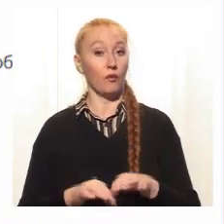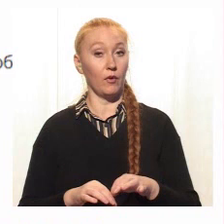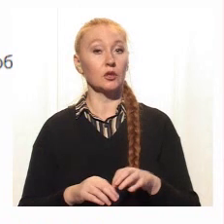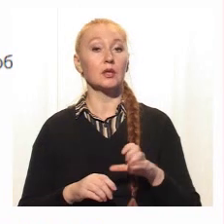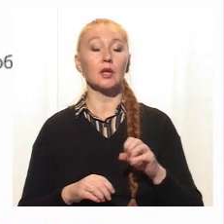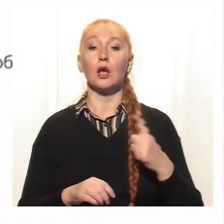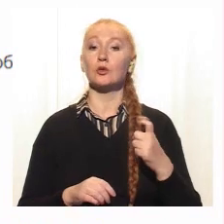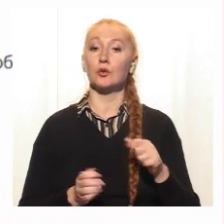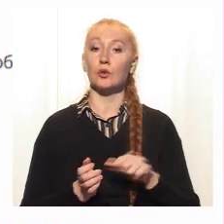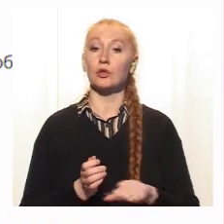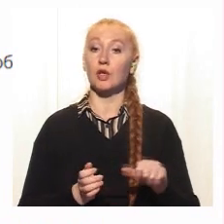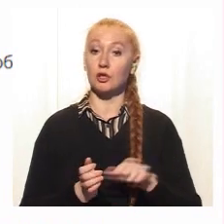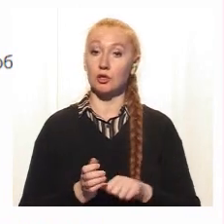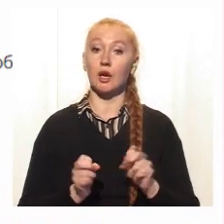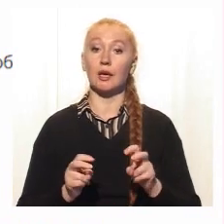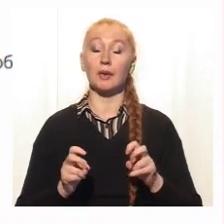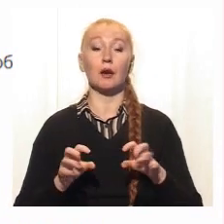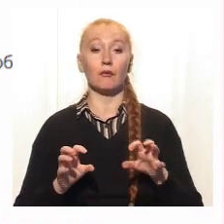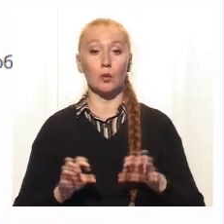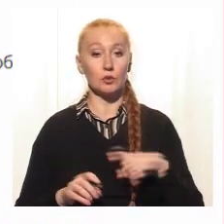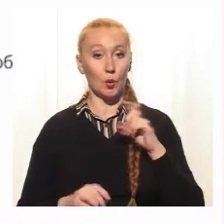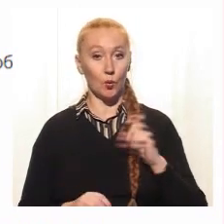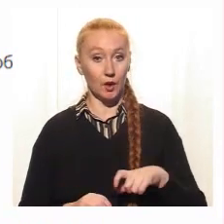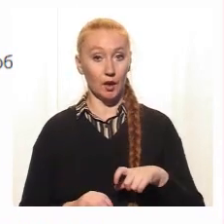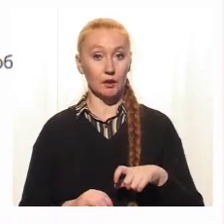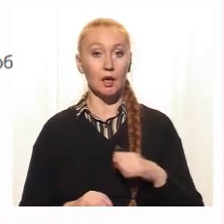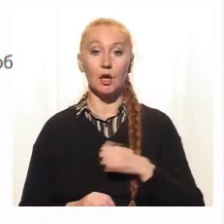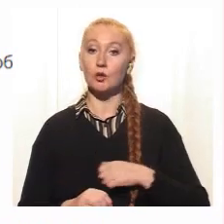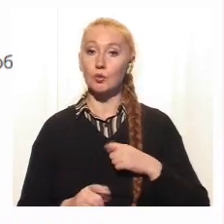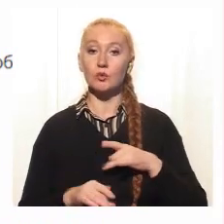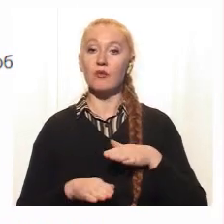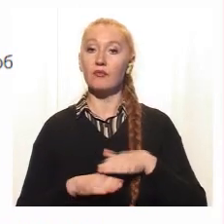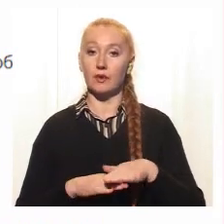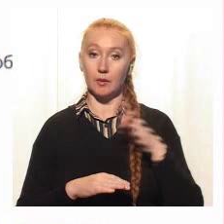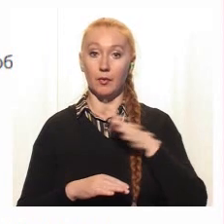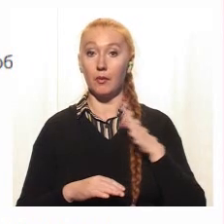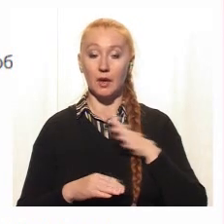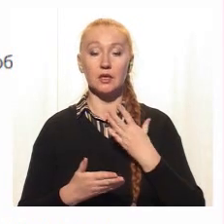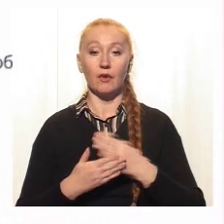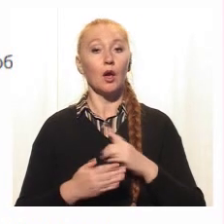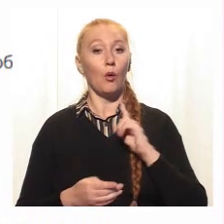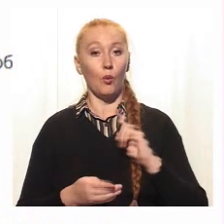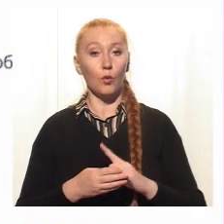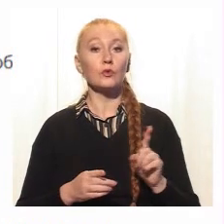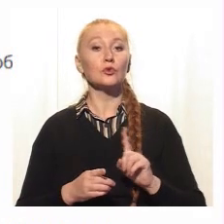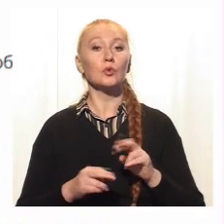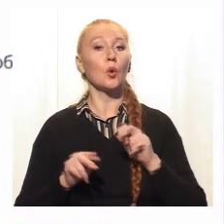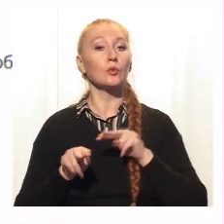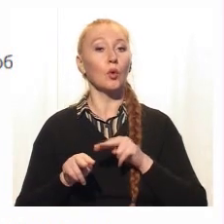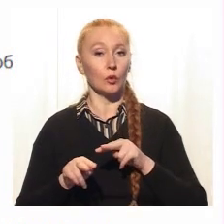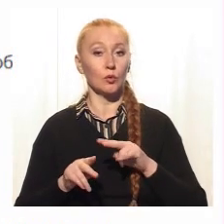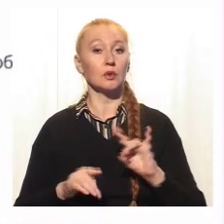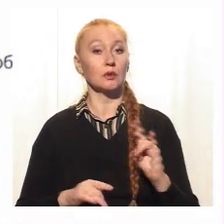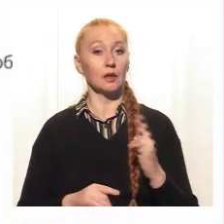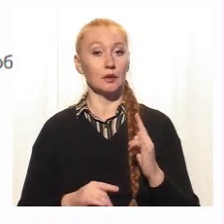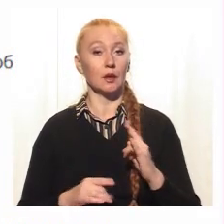за статтею 166 Кримінального кодексу України. Злісне невиконання батьками своїх обов'язків щодо догляду за